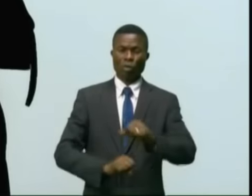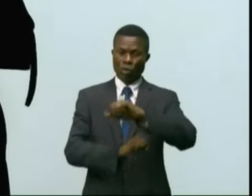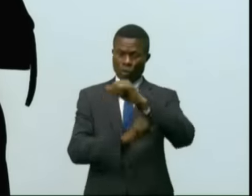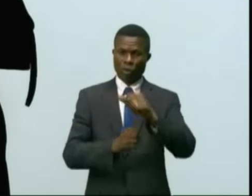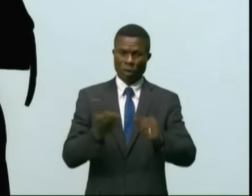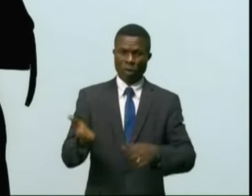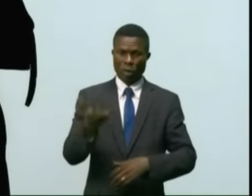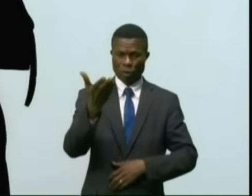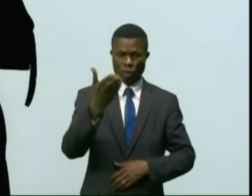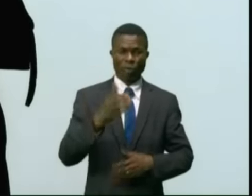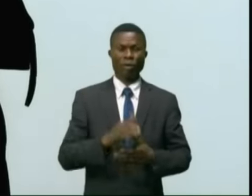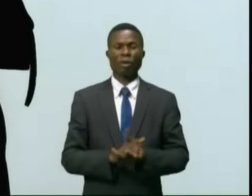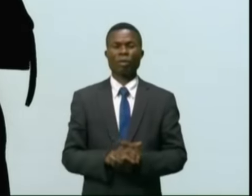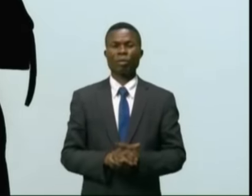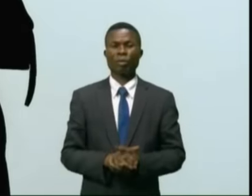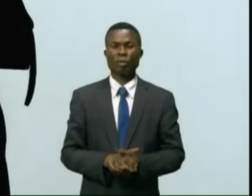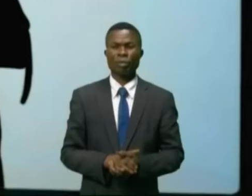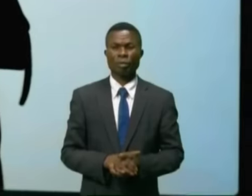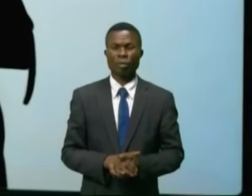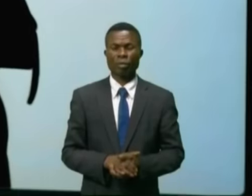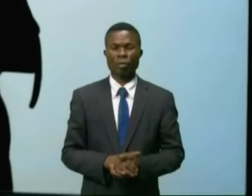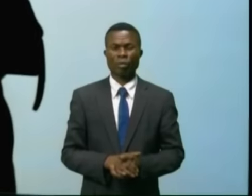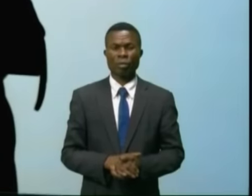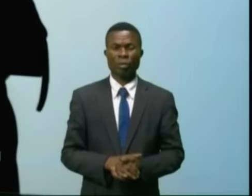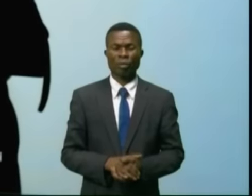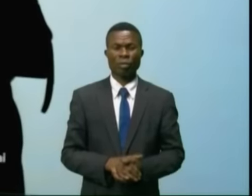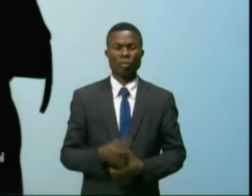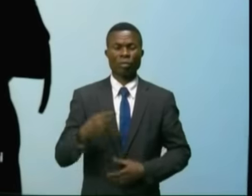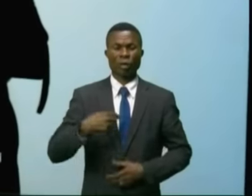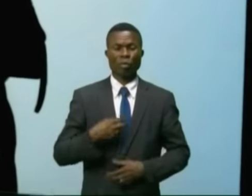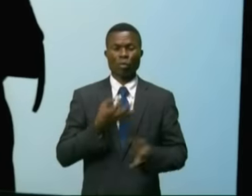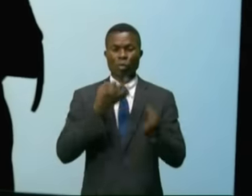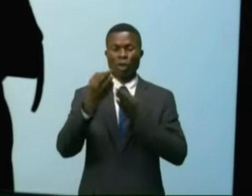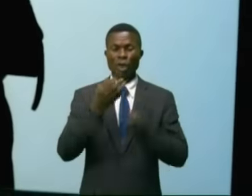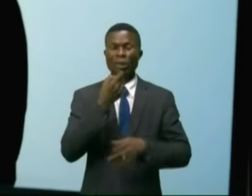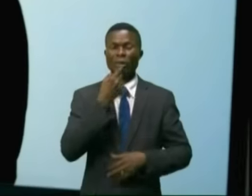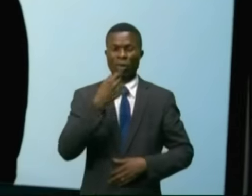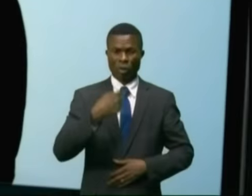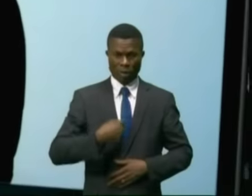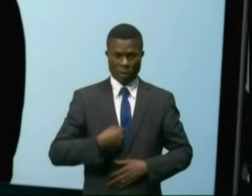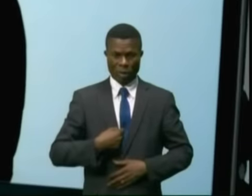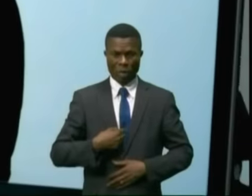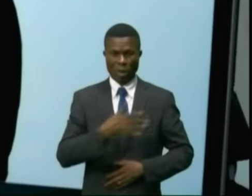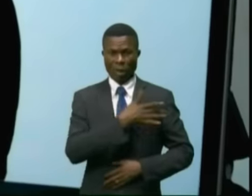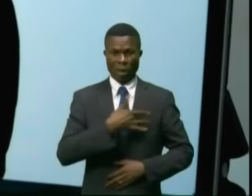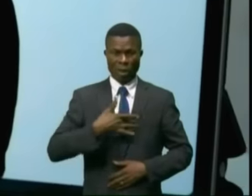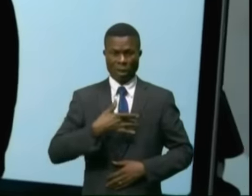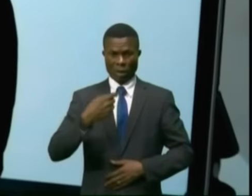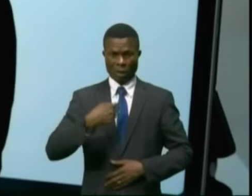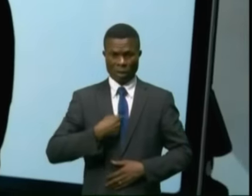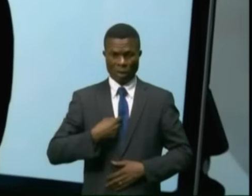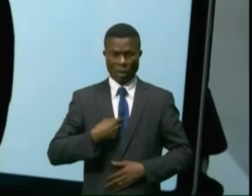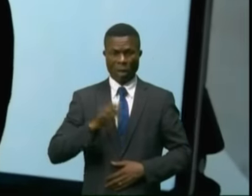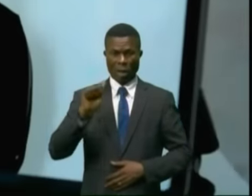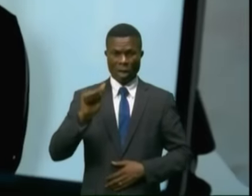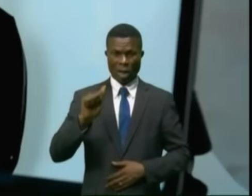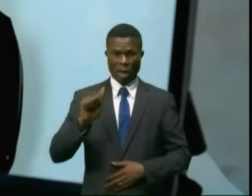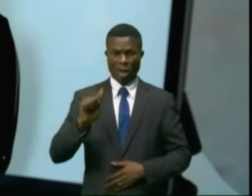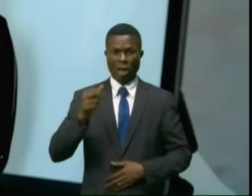Mon nom est Amina. Je viens raconter mon histoire. Mon nom est Aïcha.